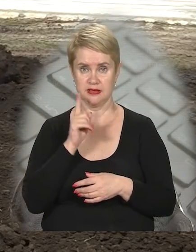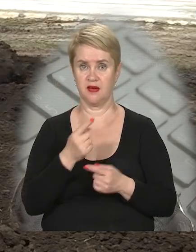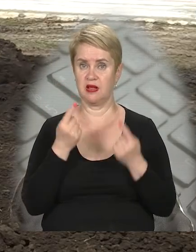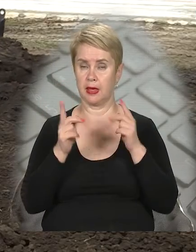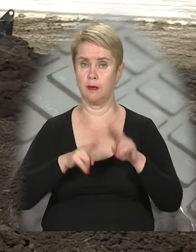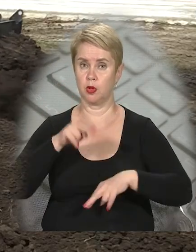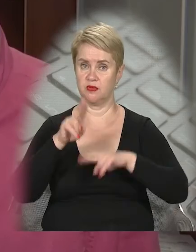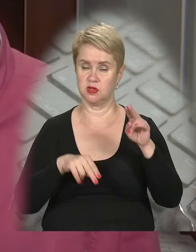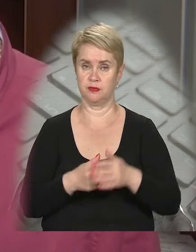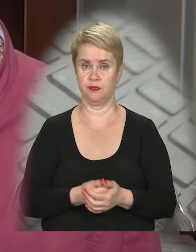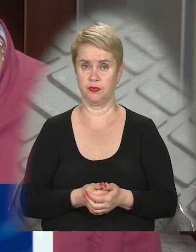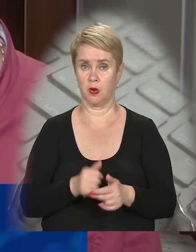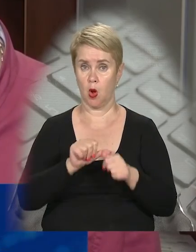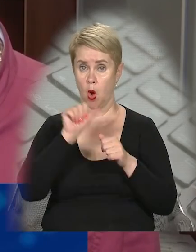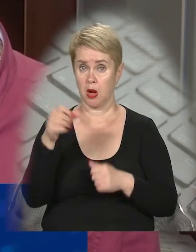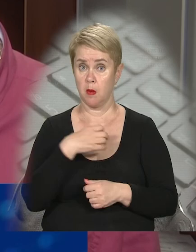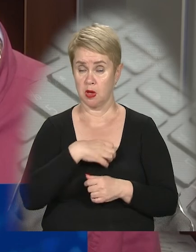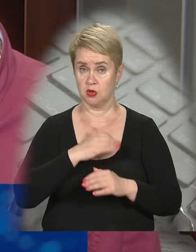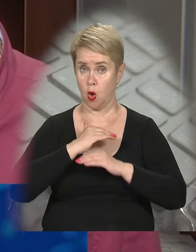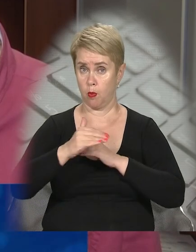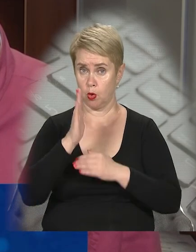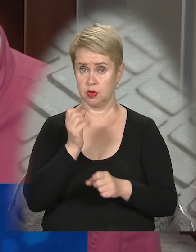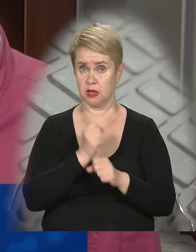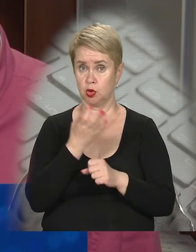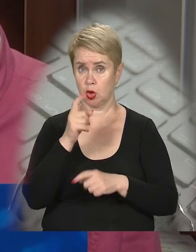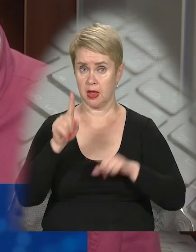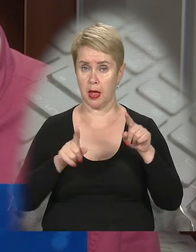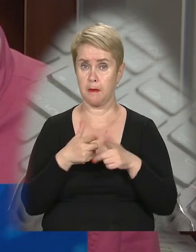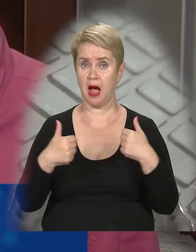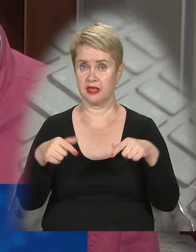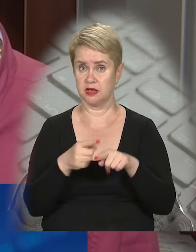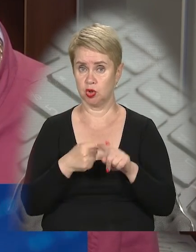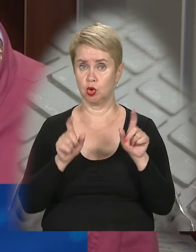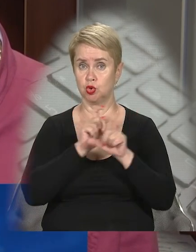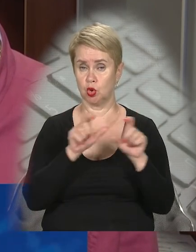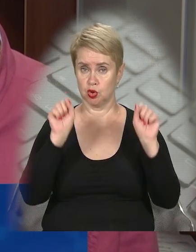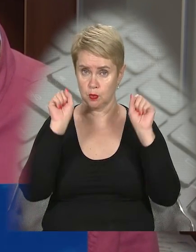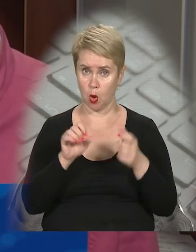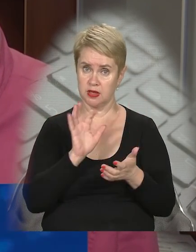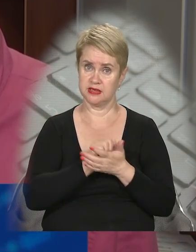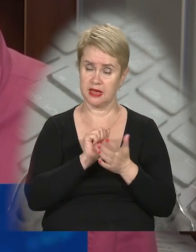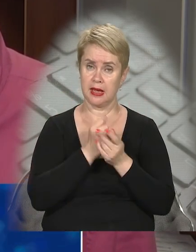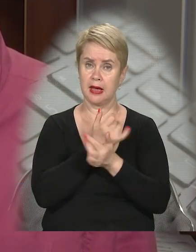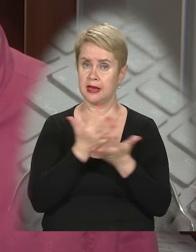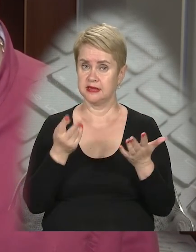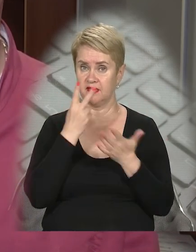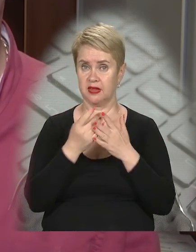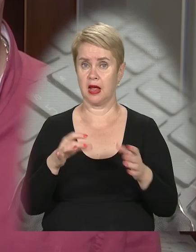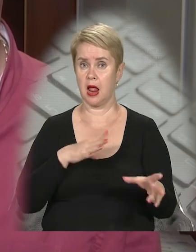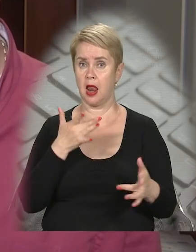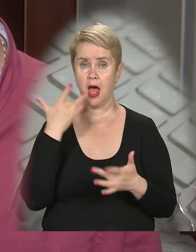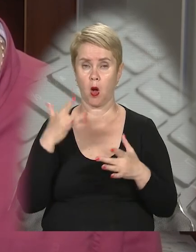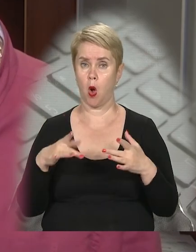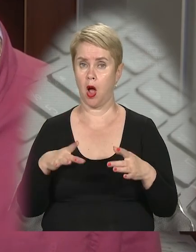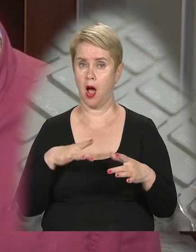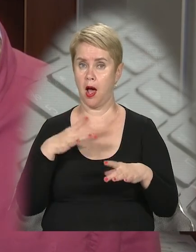«Велике будівництво». Окрім основного поля буде зроблено ще декілька майданчиків, на яких школярі зможуть займатися різними видами легкої